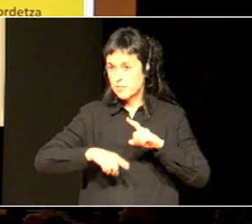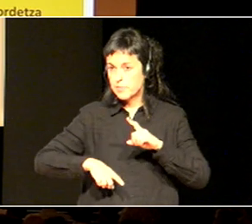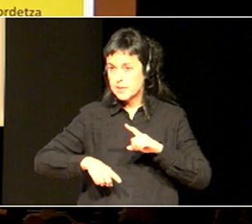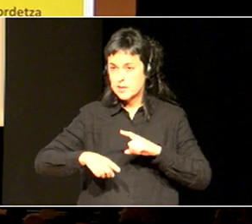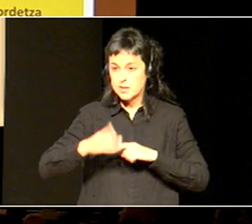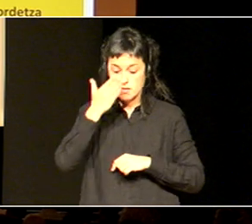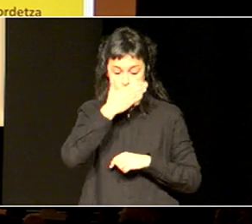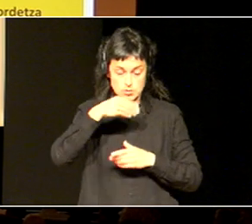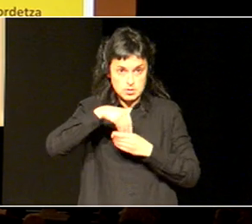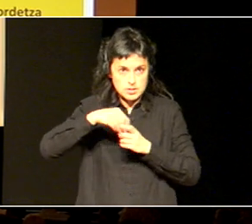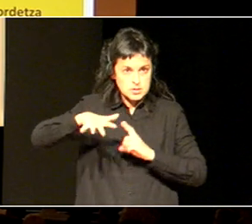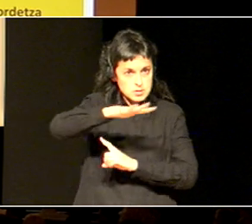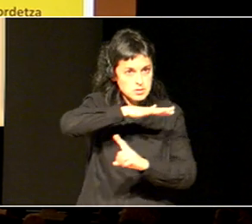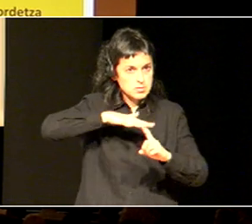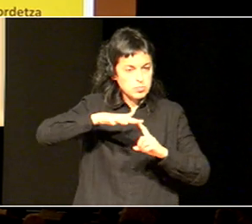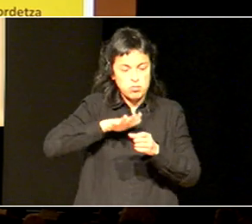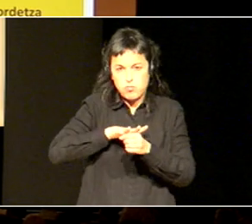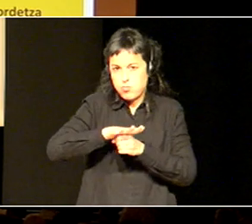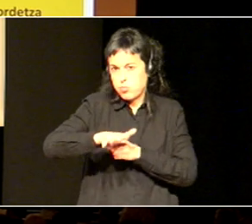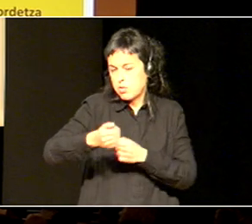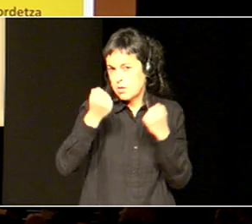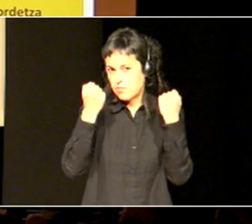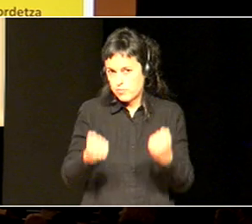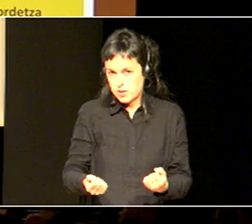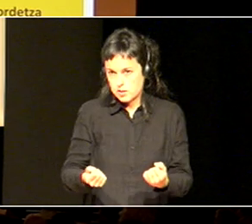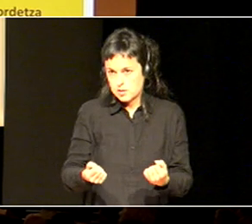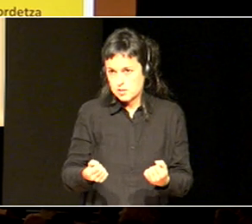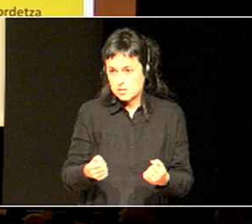ikastetzean, eragina, itxela da, eta, gaur egun, ikusten ari gara,